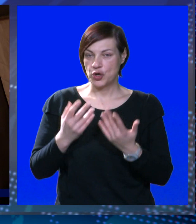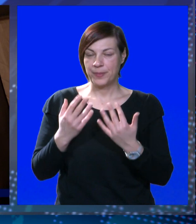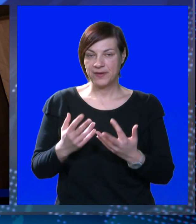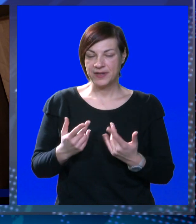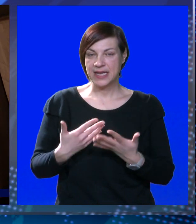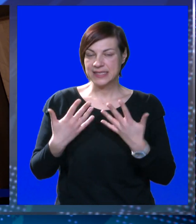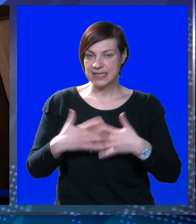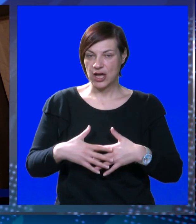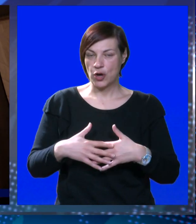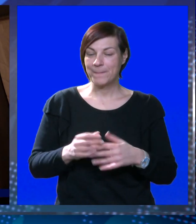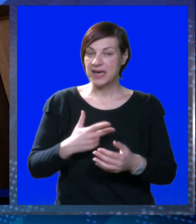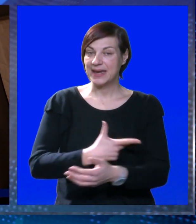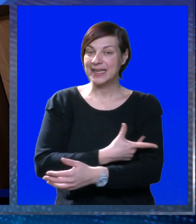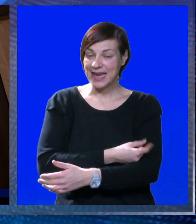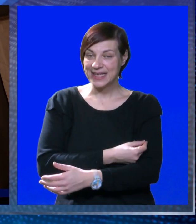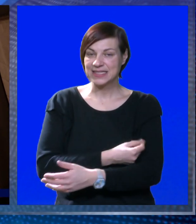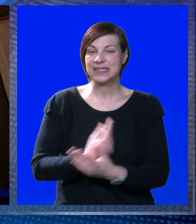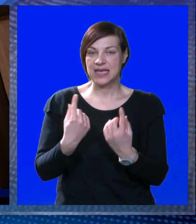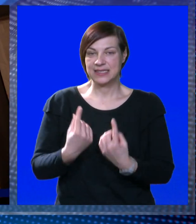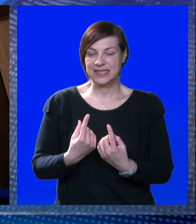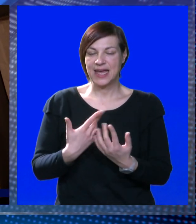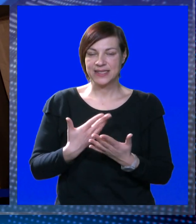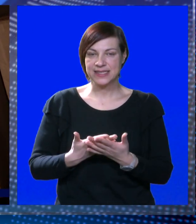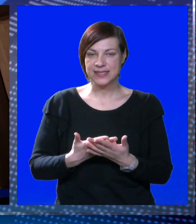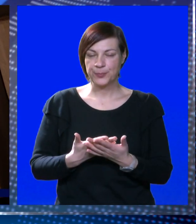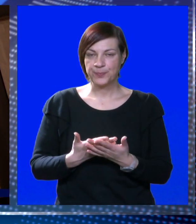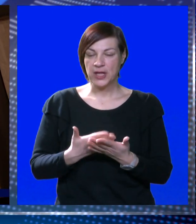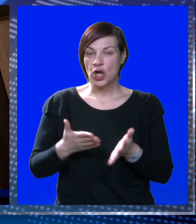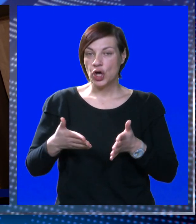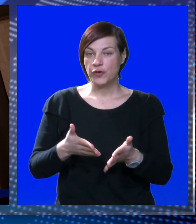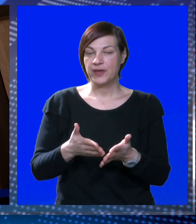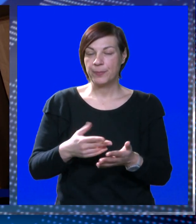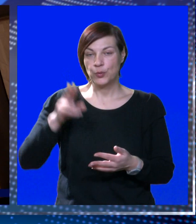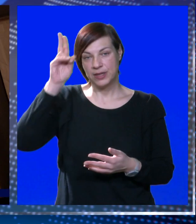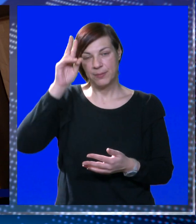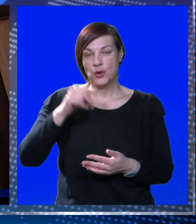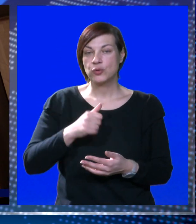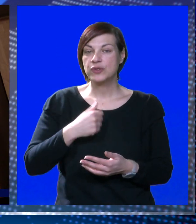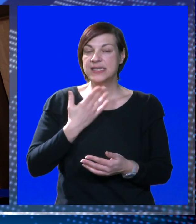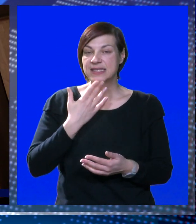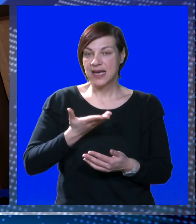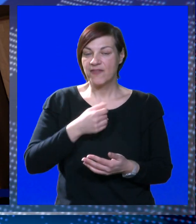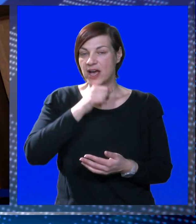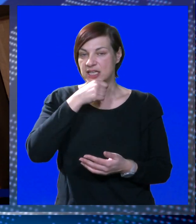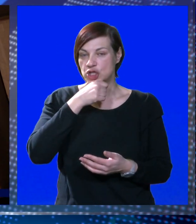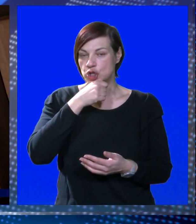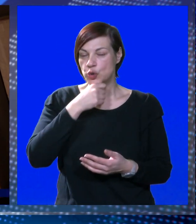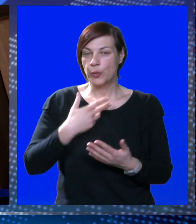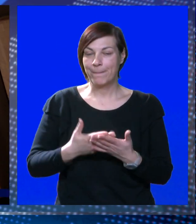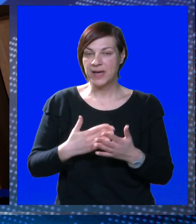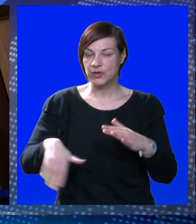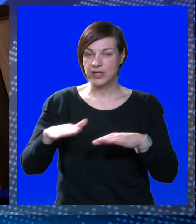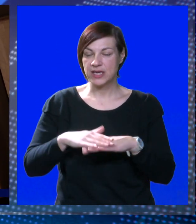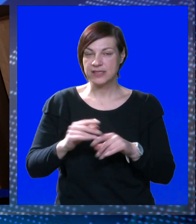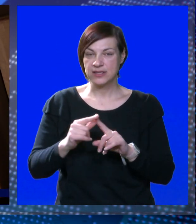financijska i operativna inekcija stanici, dakle, ovim putem mogu se jedino zahvaliti Županu i